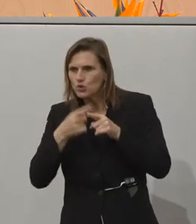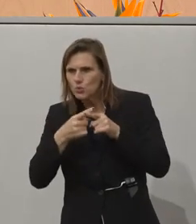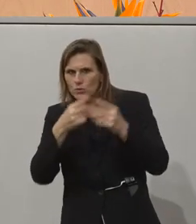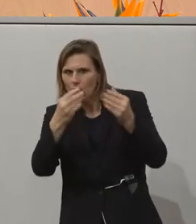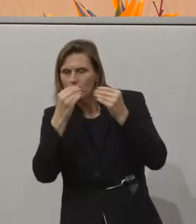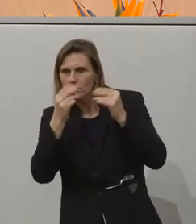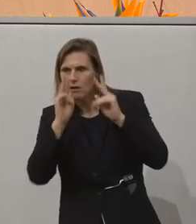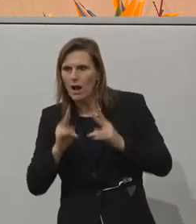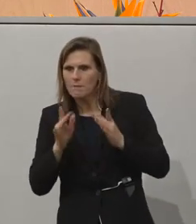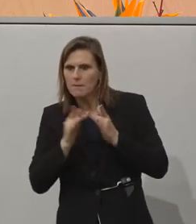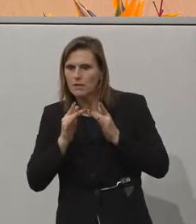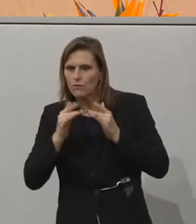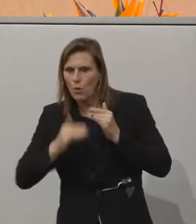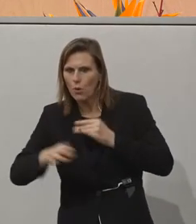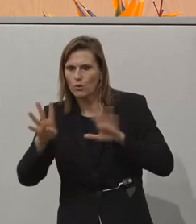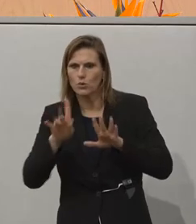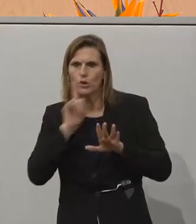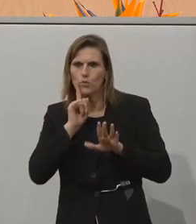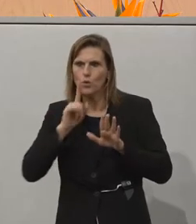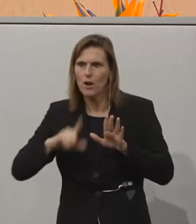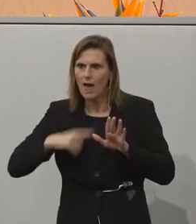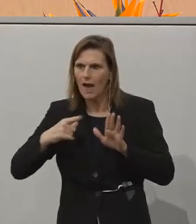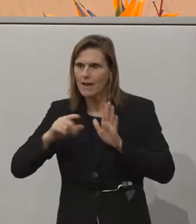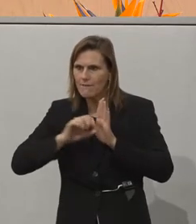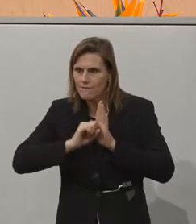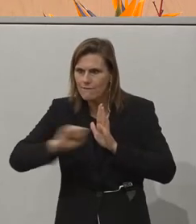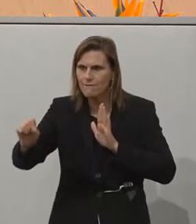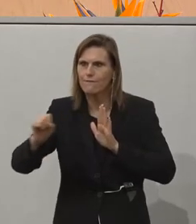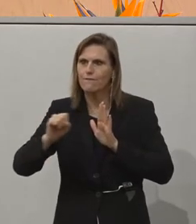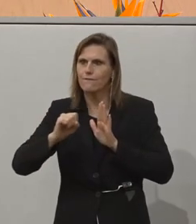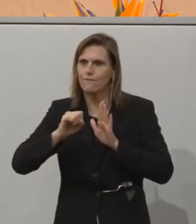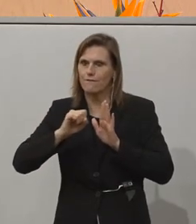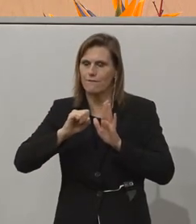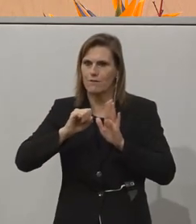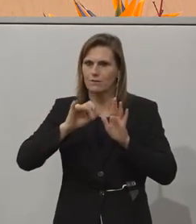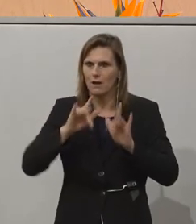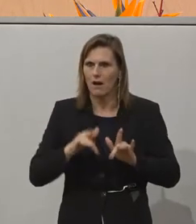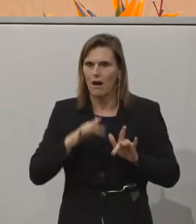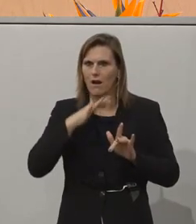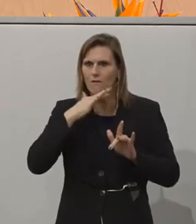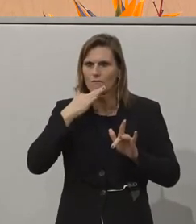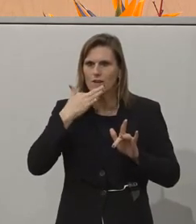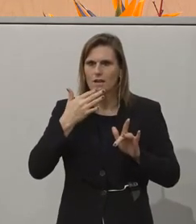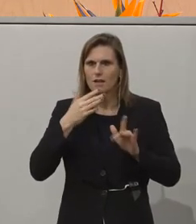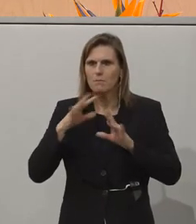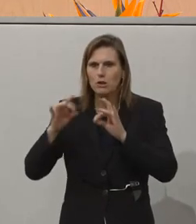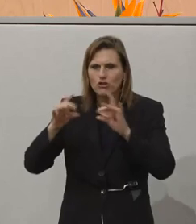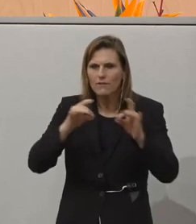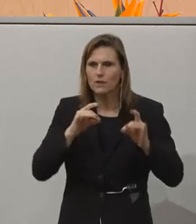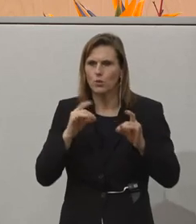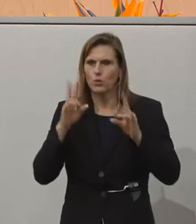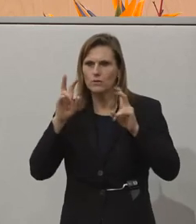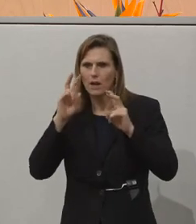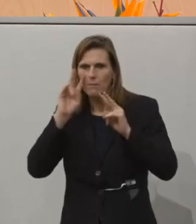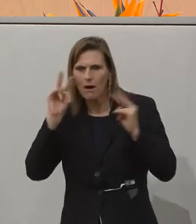Mittwoch freuen wir uns ab 9 Uhr live, wenn Sie einschalten auf drei Kanälen. Viele Dinge, die das Thema der Beschäftigung von